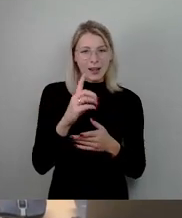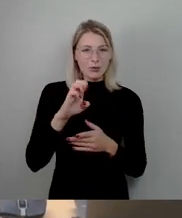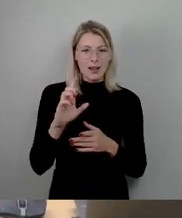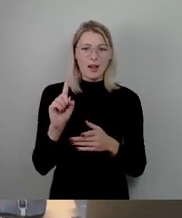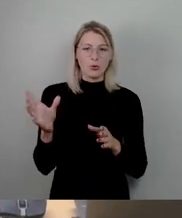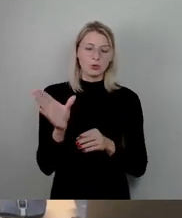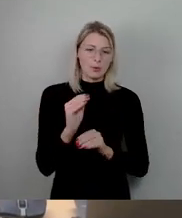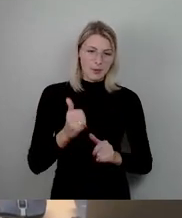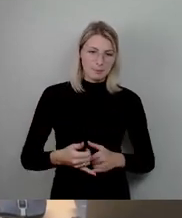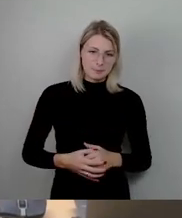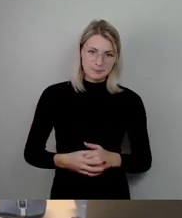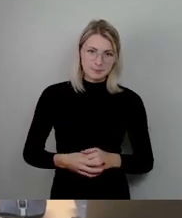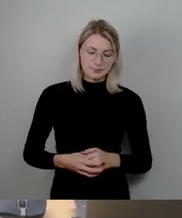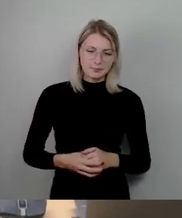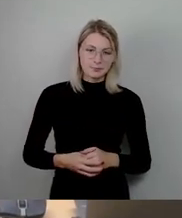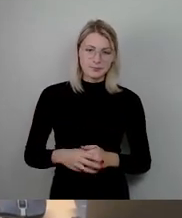Die 3 zusammen.